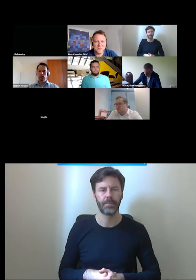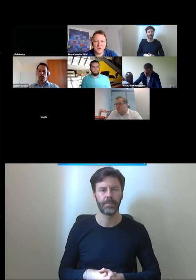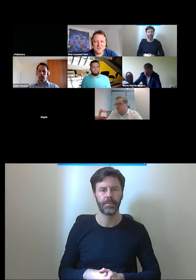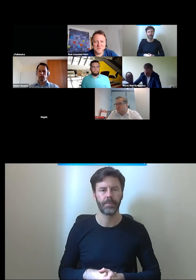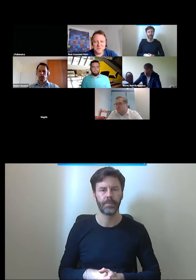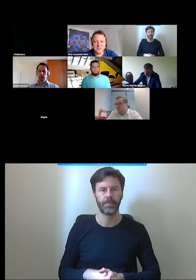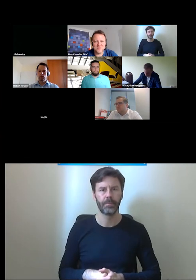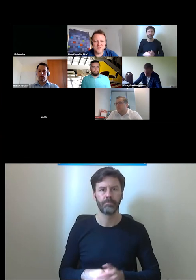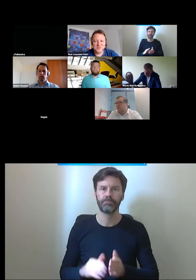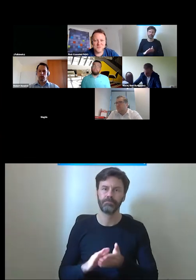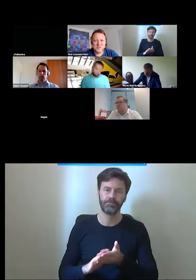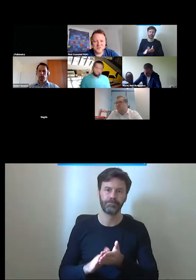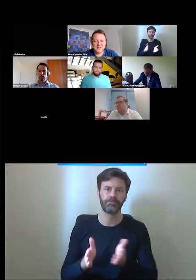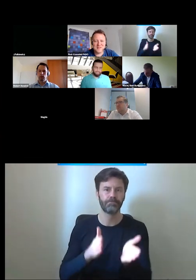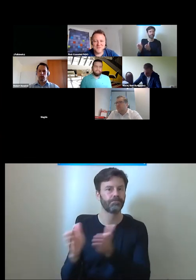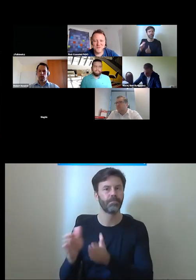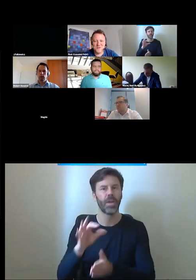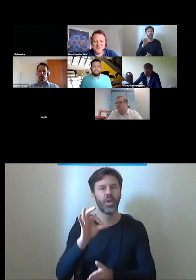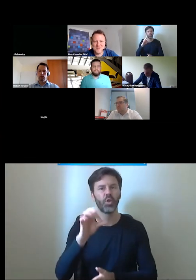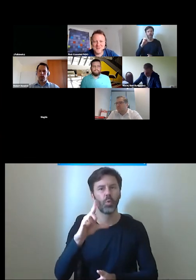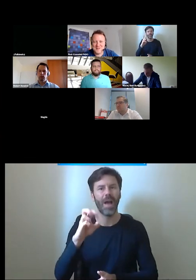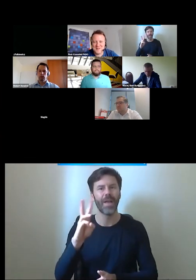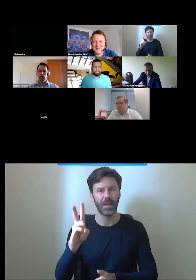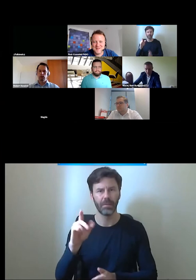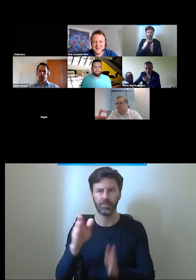Sławek, mogę Cię w tym czasie prosić, żebyś się przedstawił.